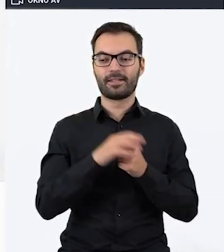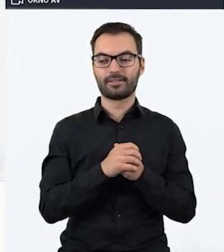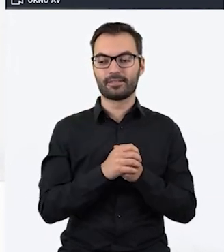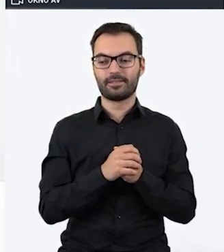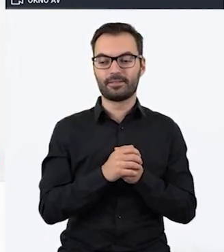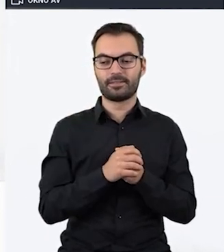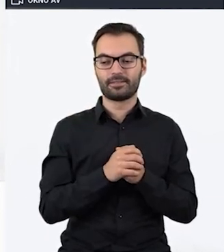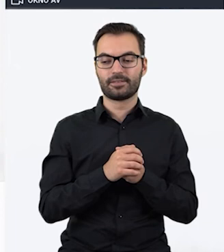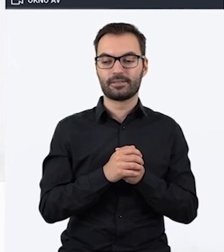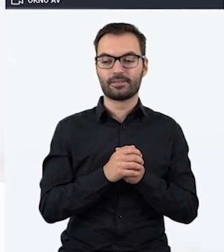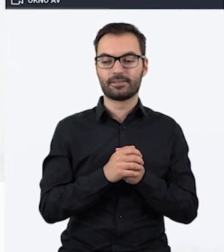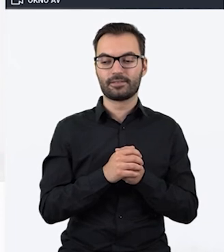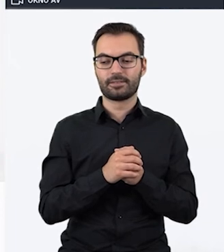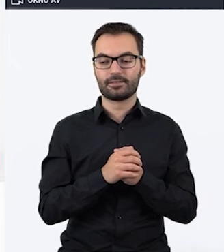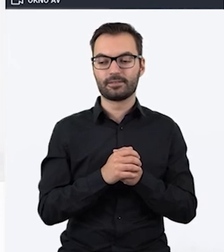nawiasy z takim